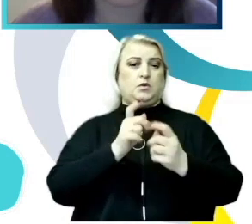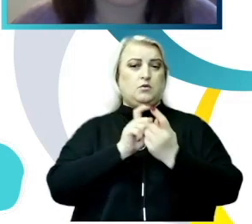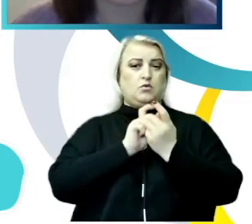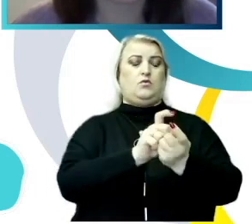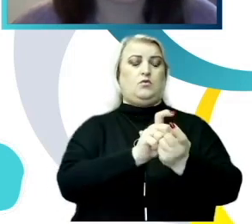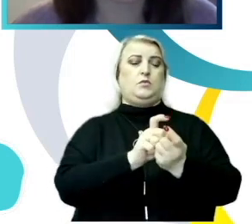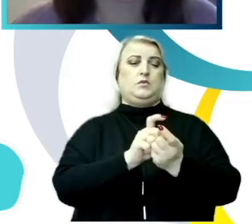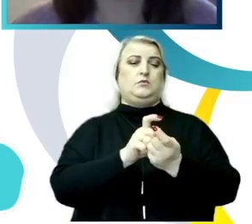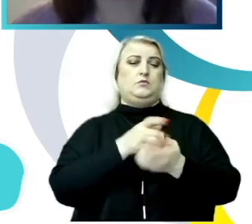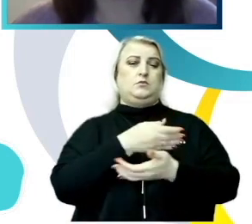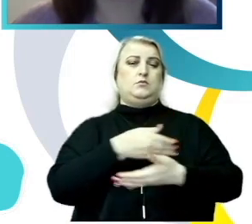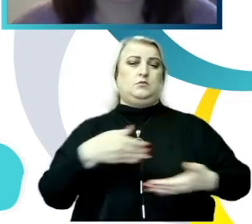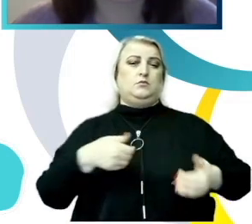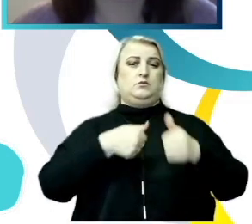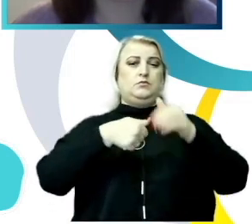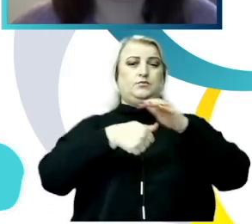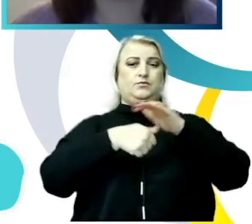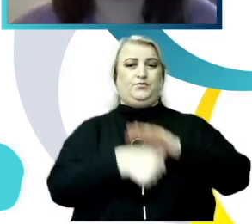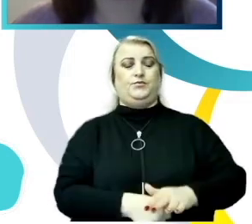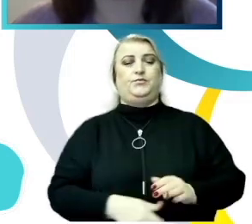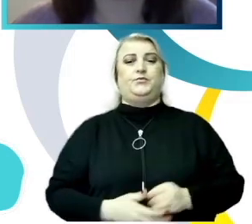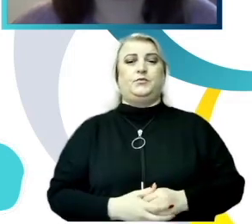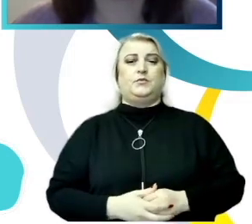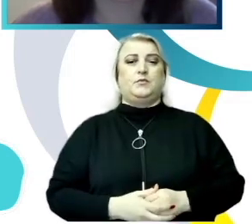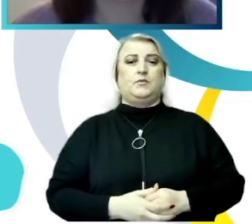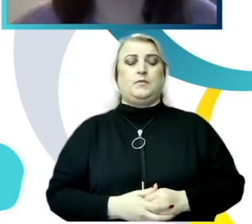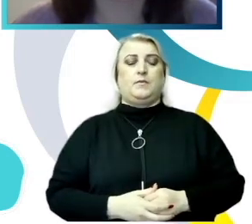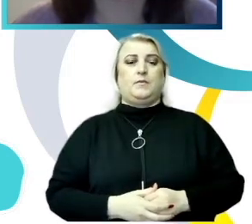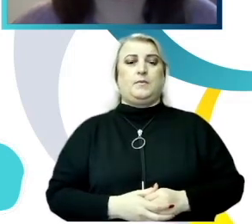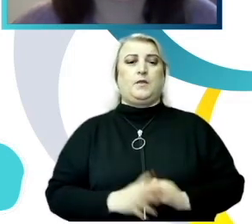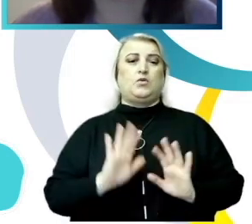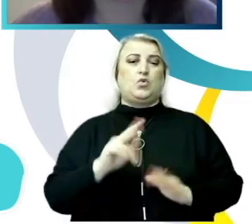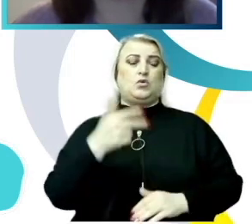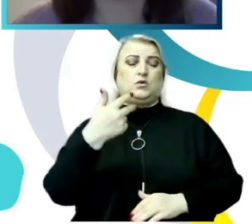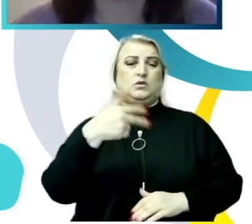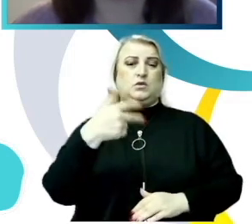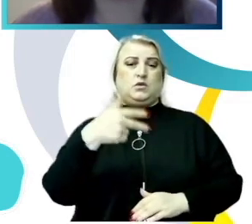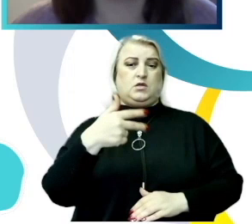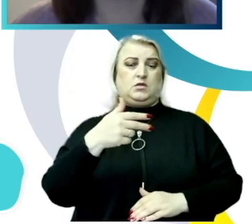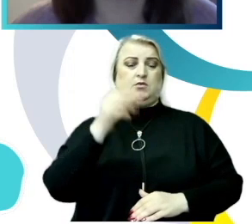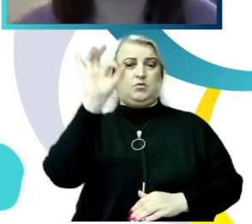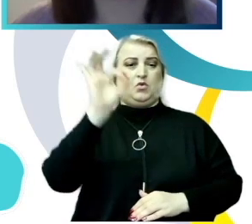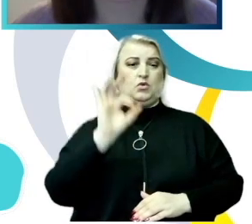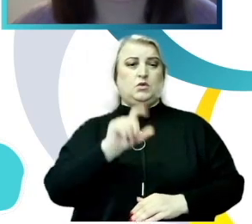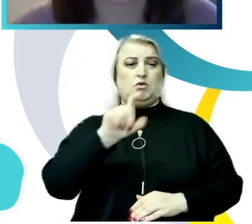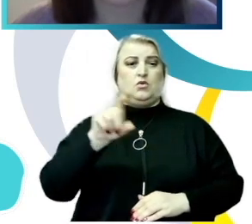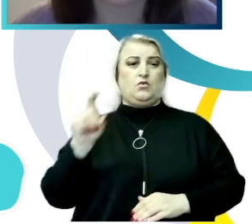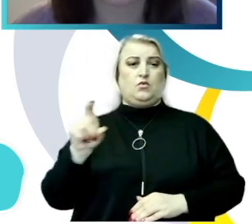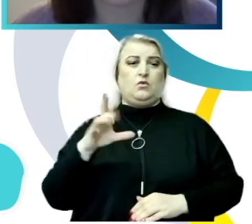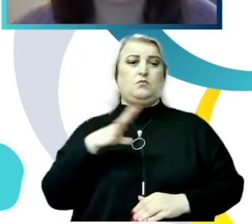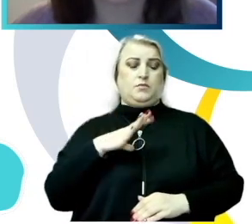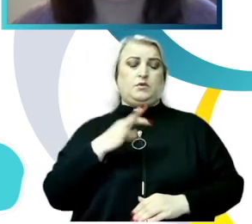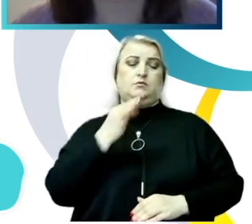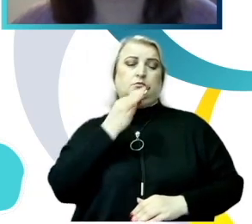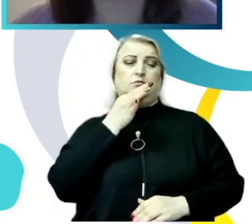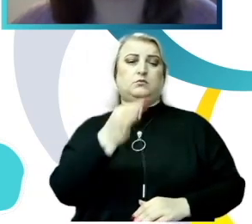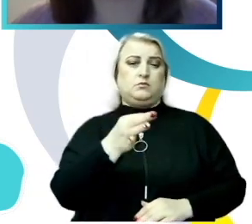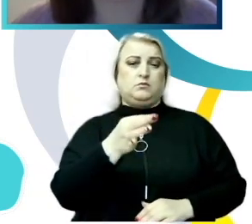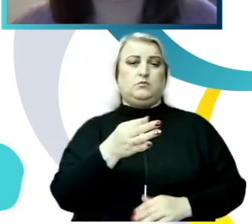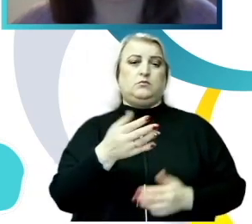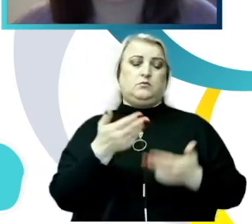sexuale. Practic, studiul ne-a arătat că doar sub 30% din tineri au venit cu un răspuns afirmativ atunci când